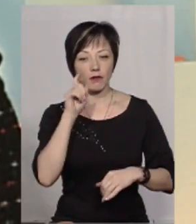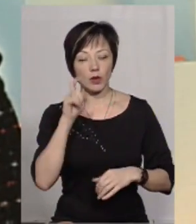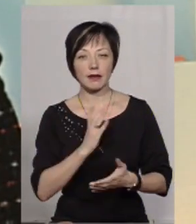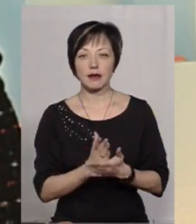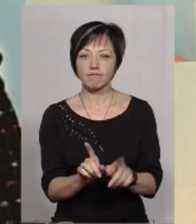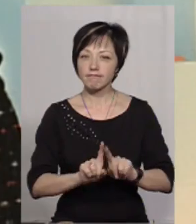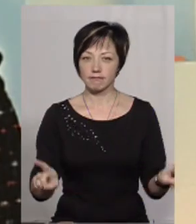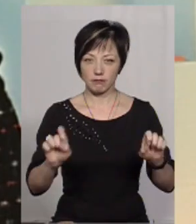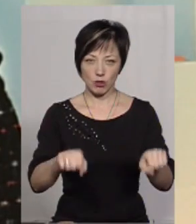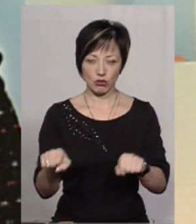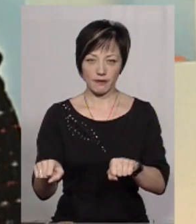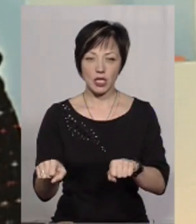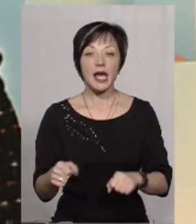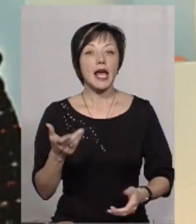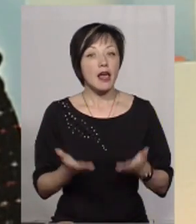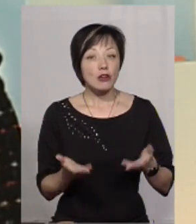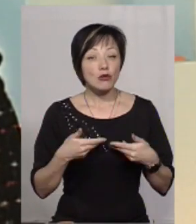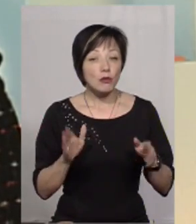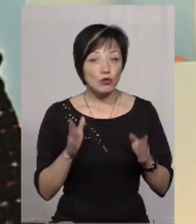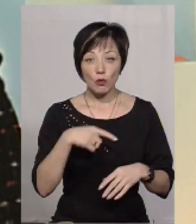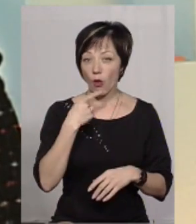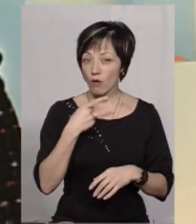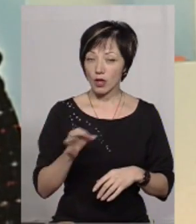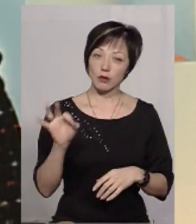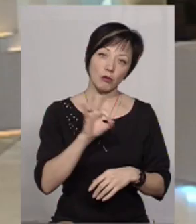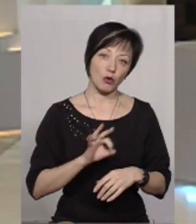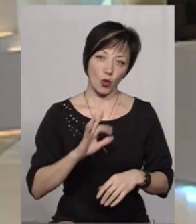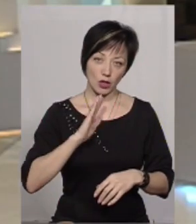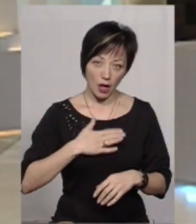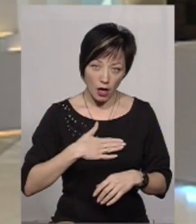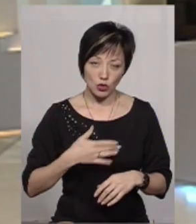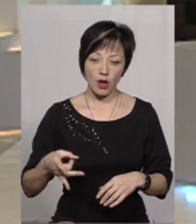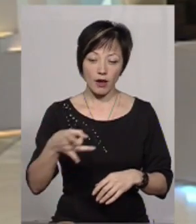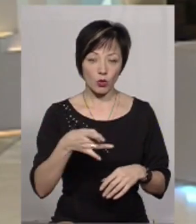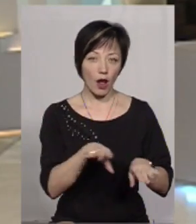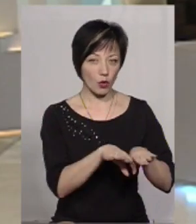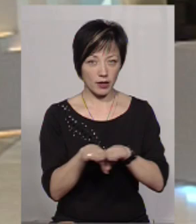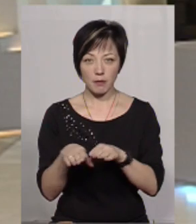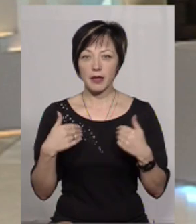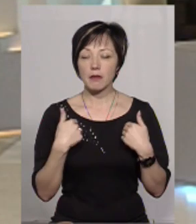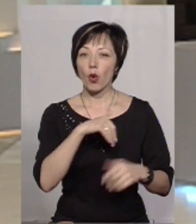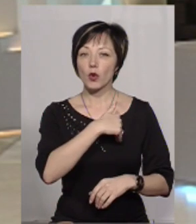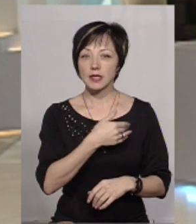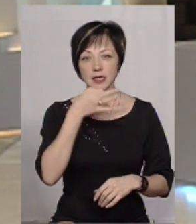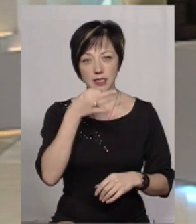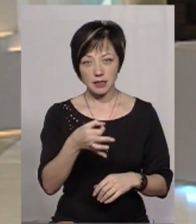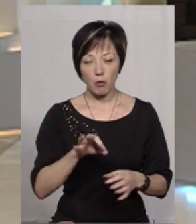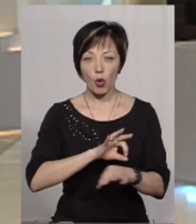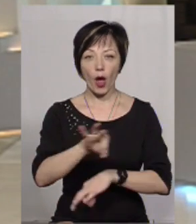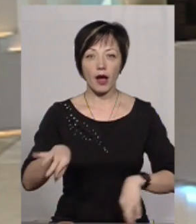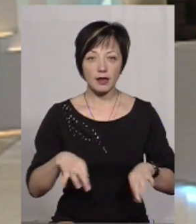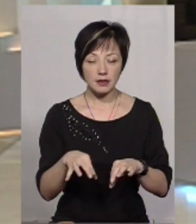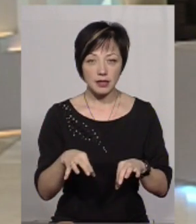в Україні є унікальні можливості. Якщо ми будемо говорити стосовно нашого регіонального рівня, мені хотілося б зазначити той